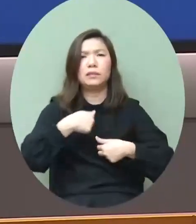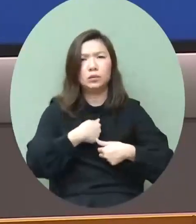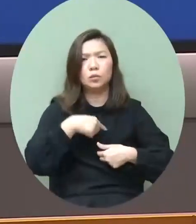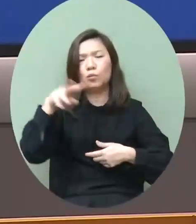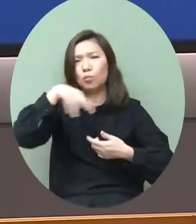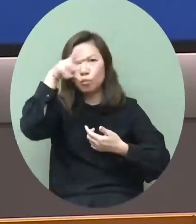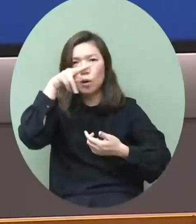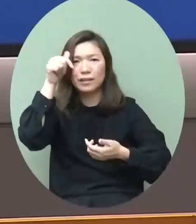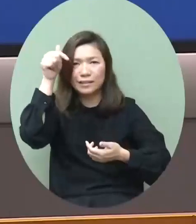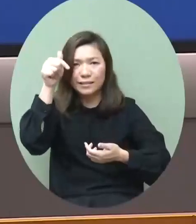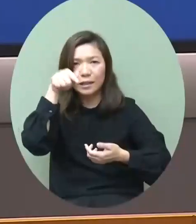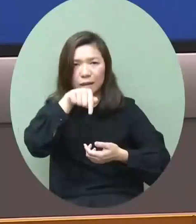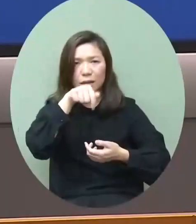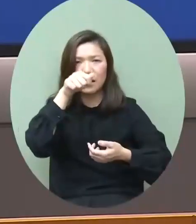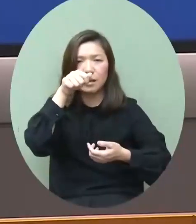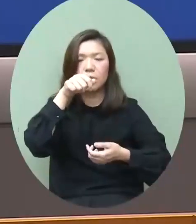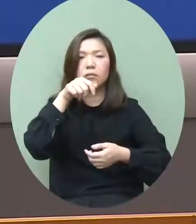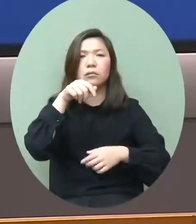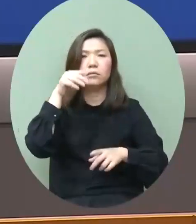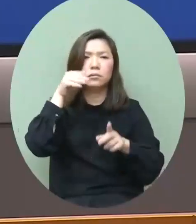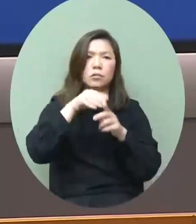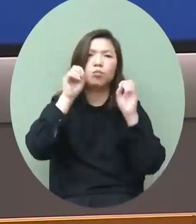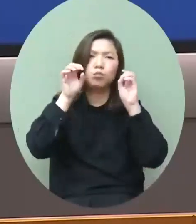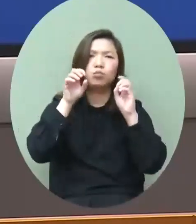這些正面的指標來報導